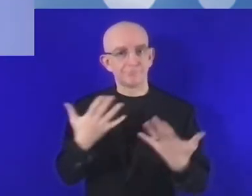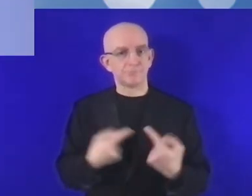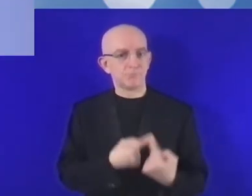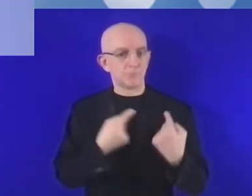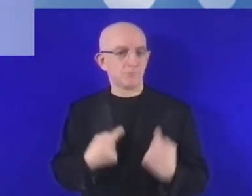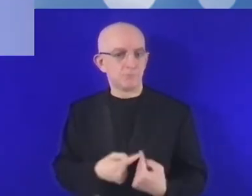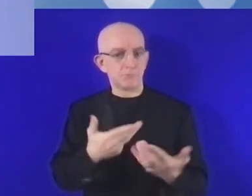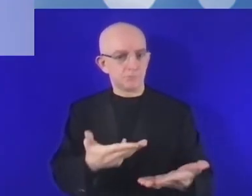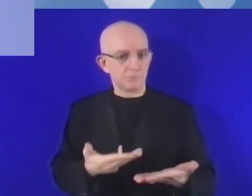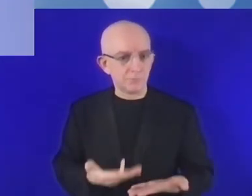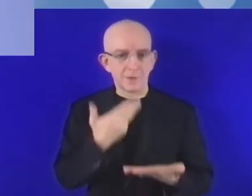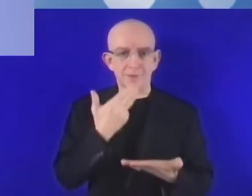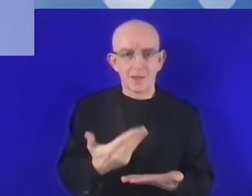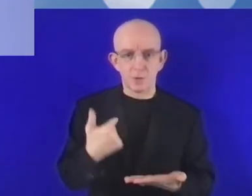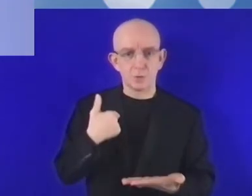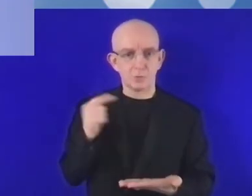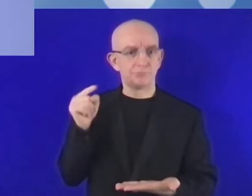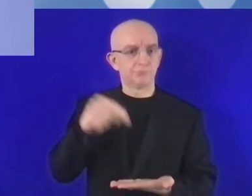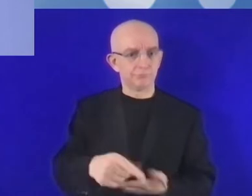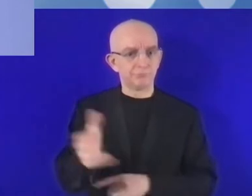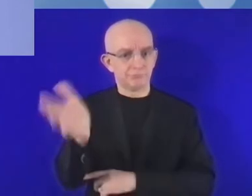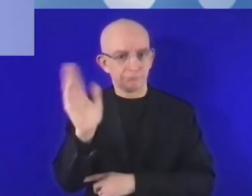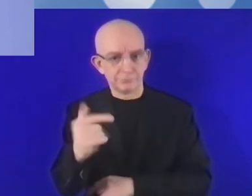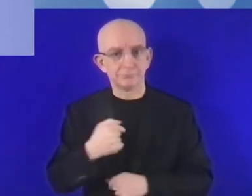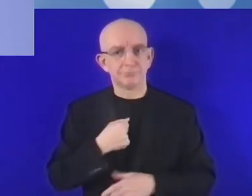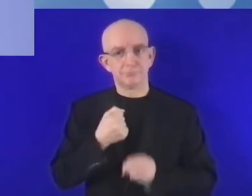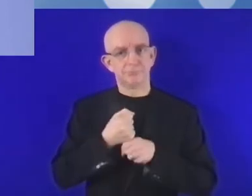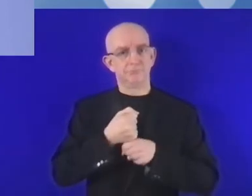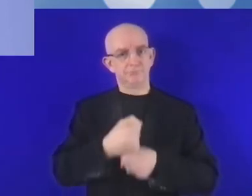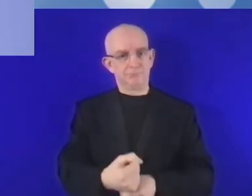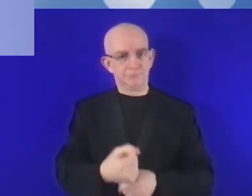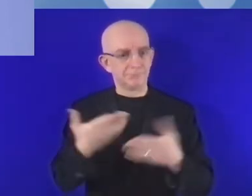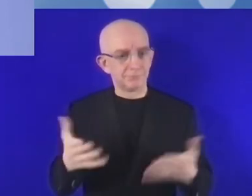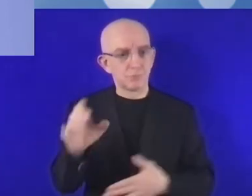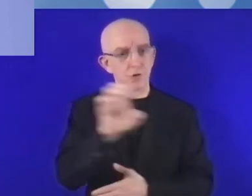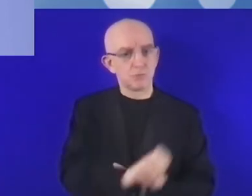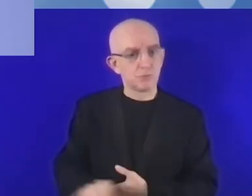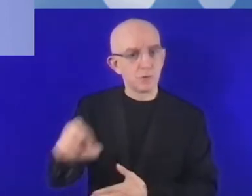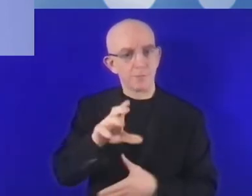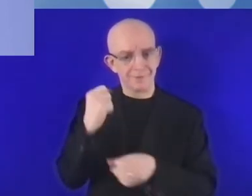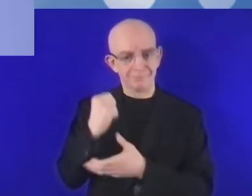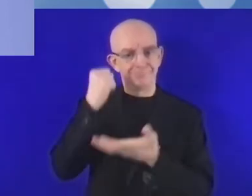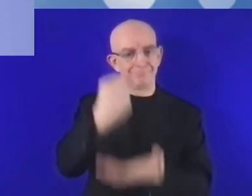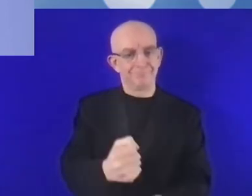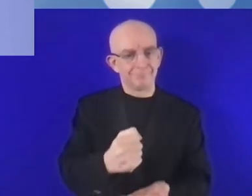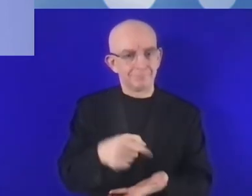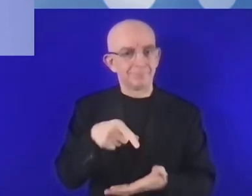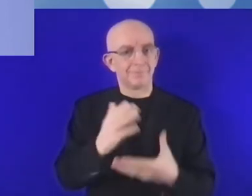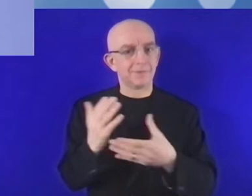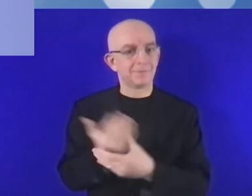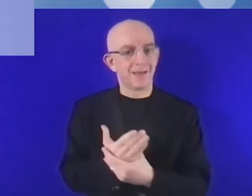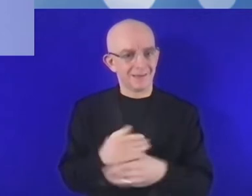panelu. To dla mnie ogromna przyjemność, że mogę reprezentować Europejski Bank Inwestycyjny tutaj przed tak